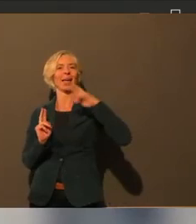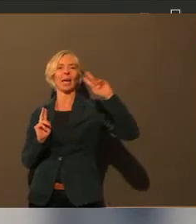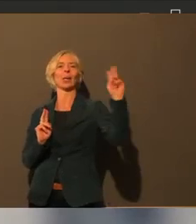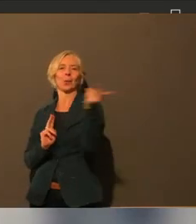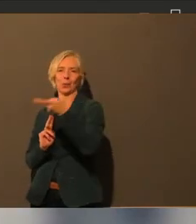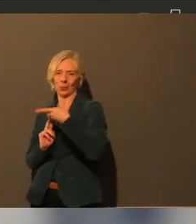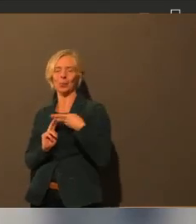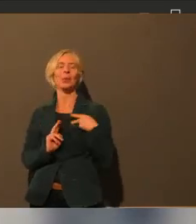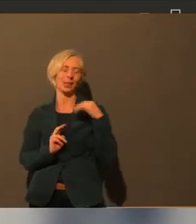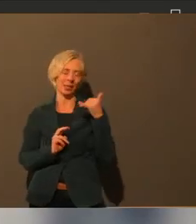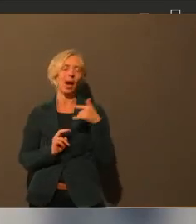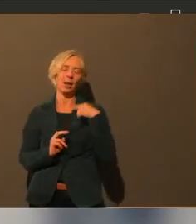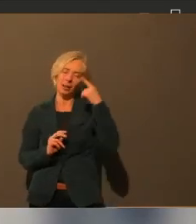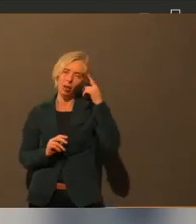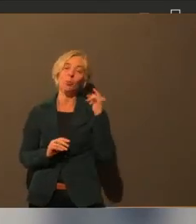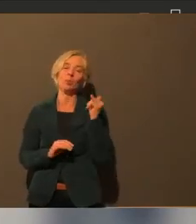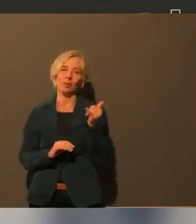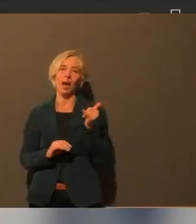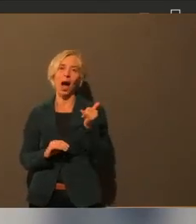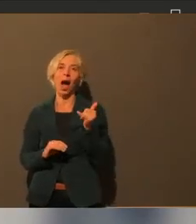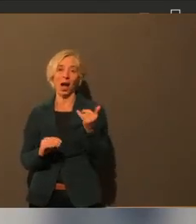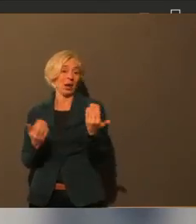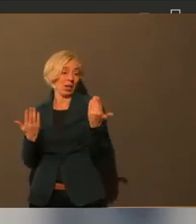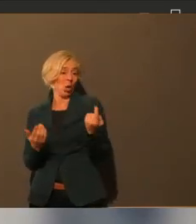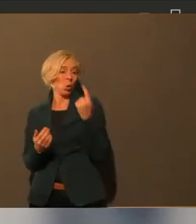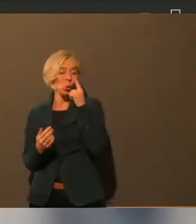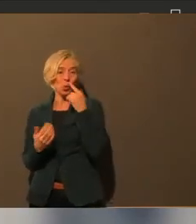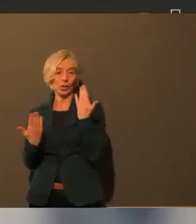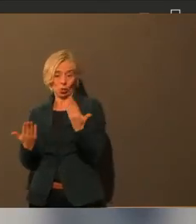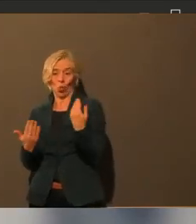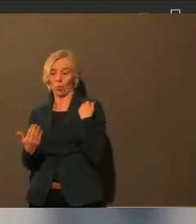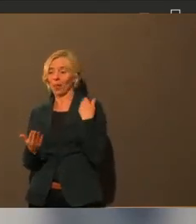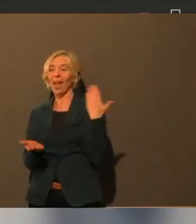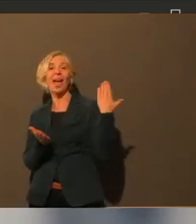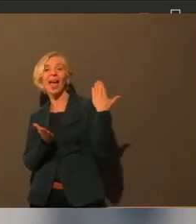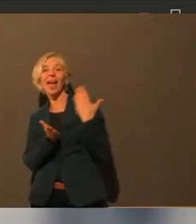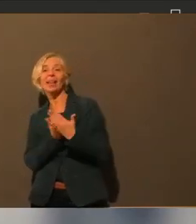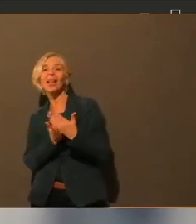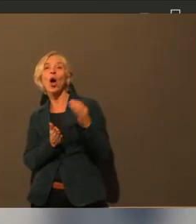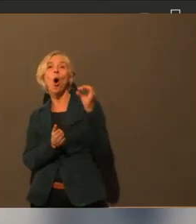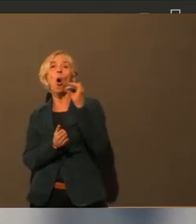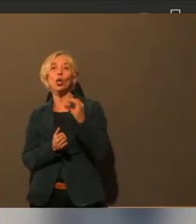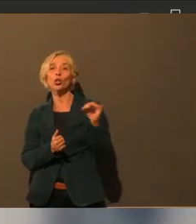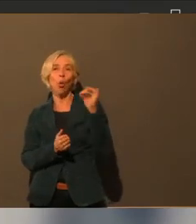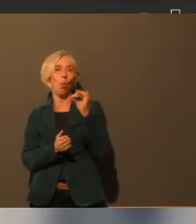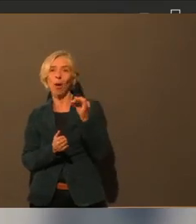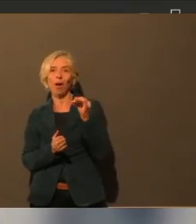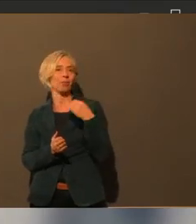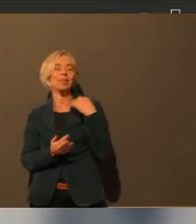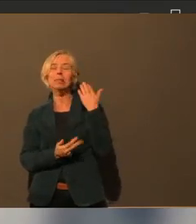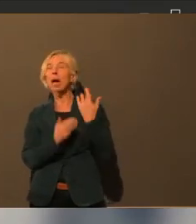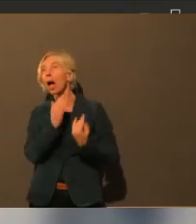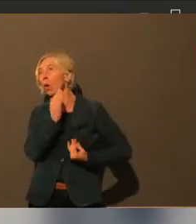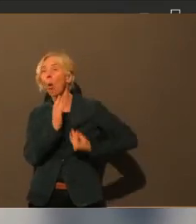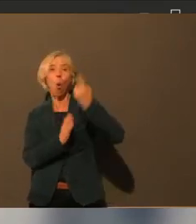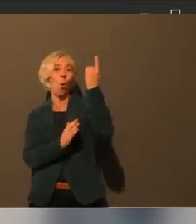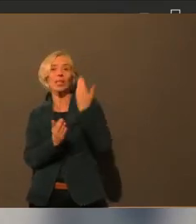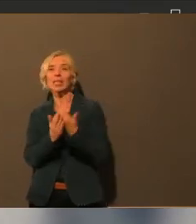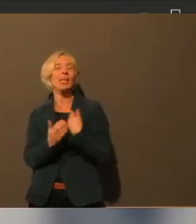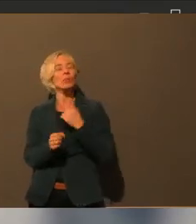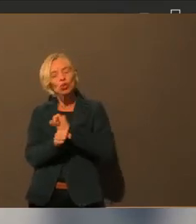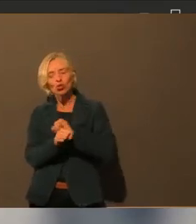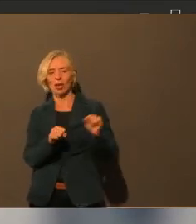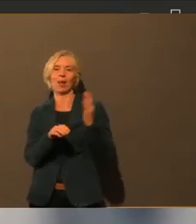auch. Also das war wirklich der Situation geschuldet, dass wir mit Ende Oktober in einem deutschen Hotspot waren, wo wir einfach auch reagieren mussten.